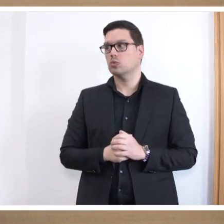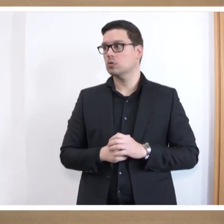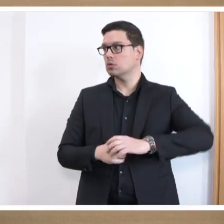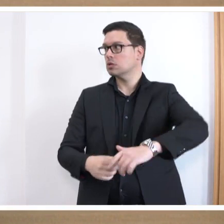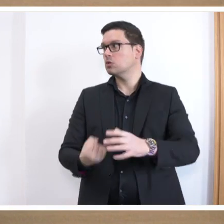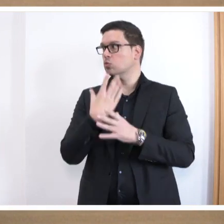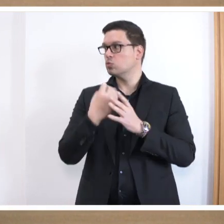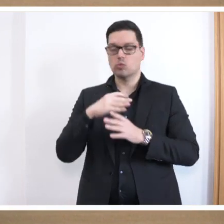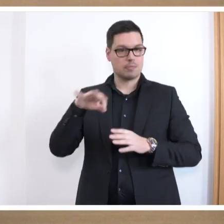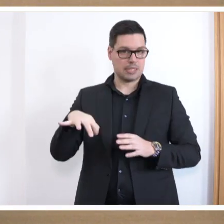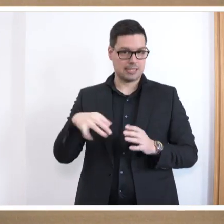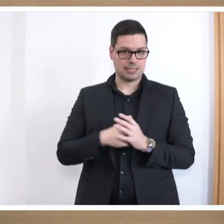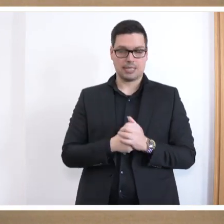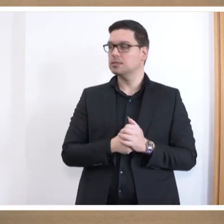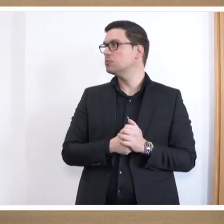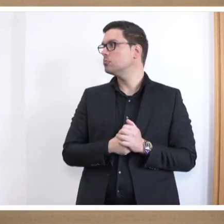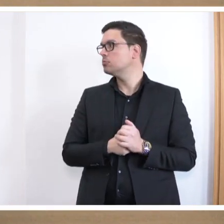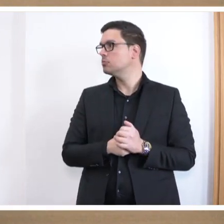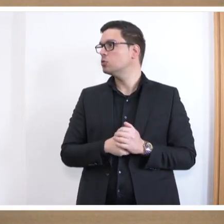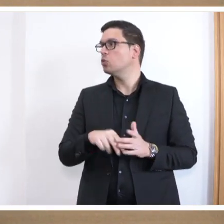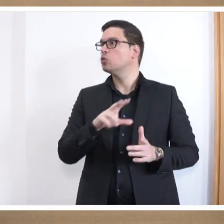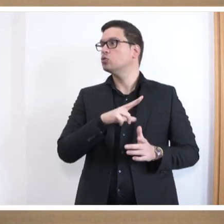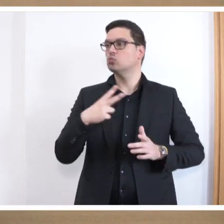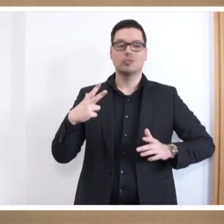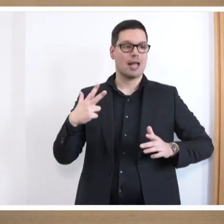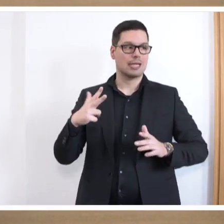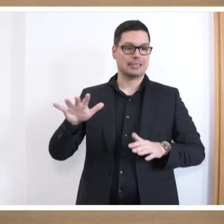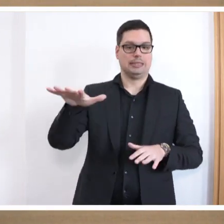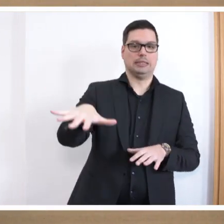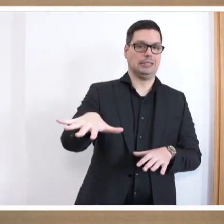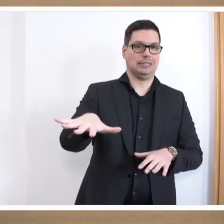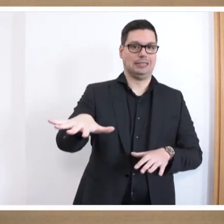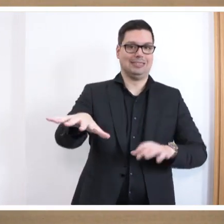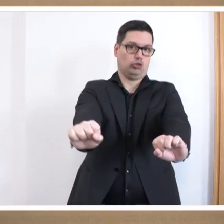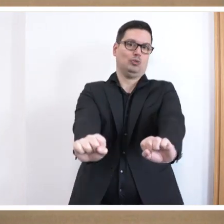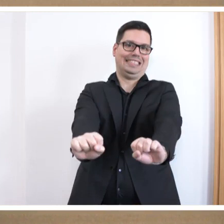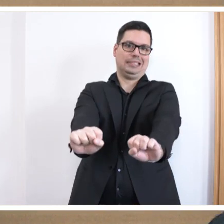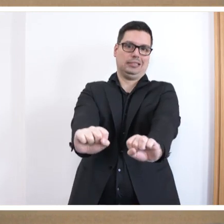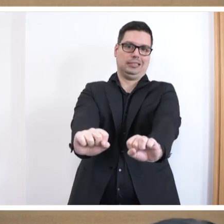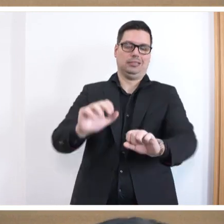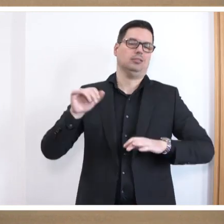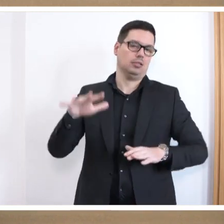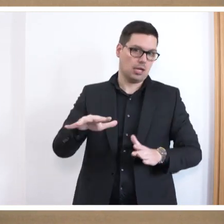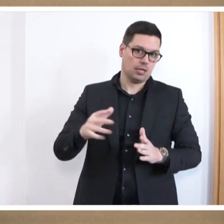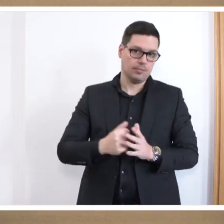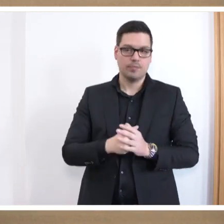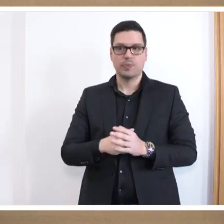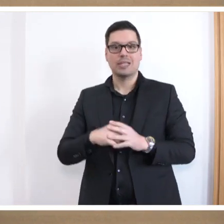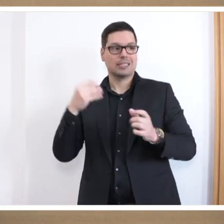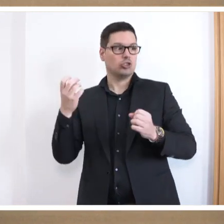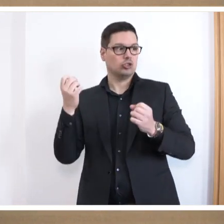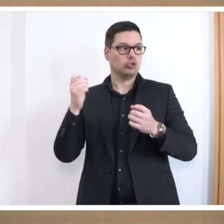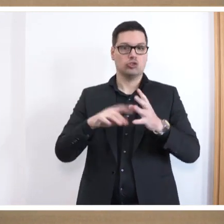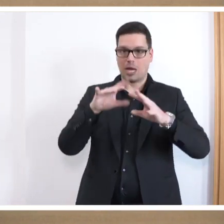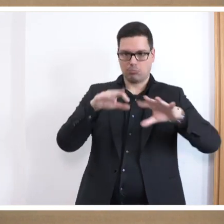Kulturministerin, die zu lange die schützende Hand darüber gehalten hat und Dinge schleifen ließ. Der Scherbenhaufen